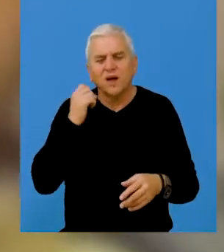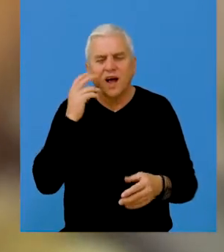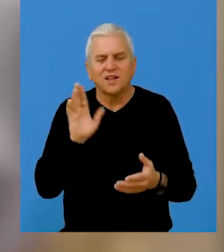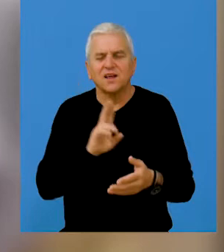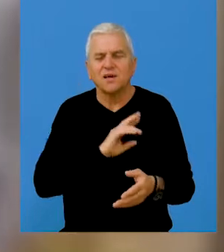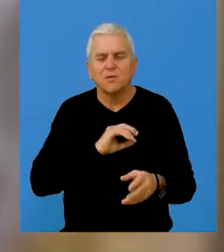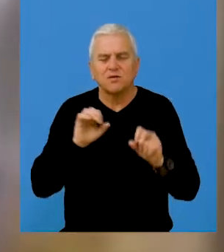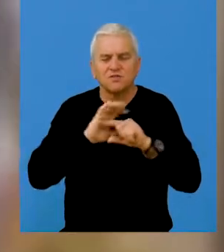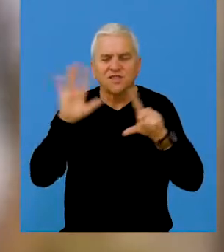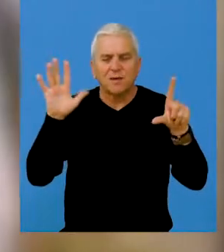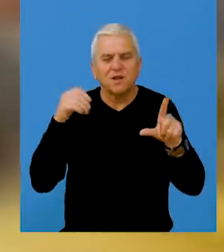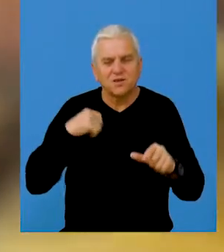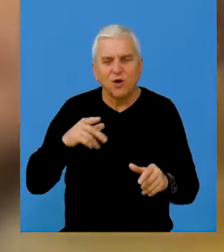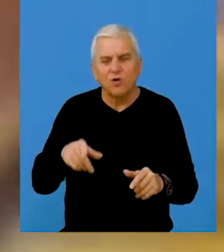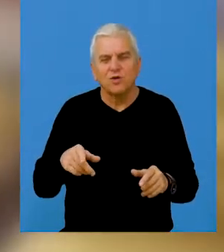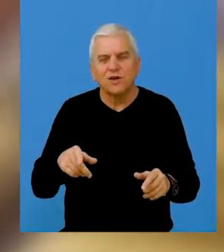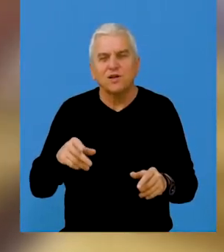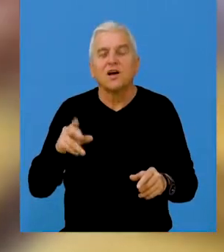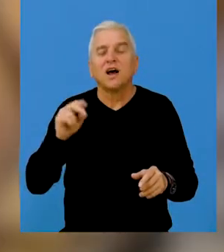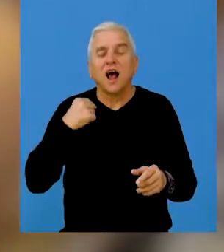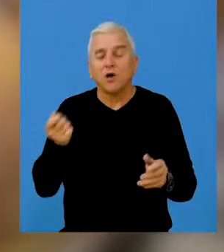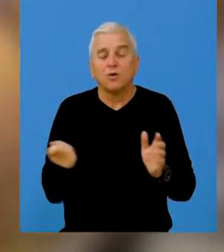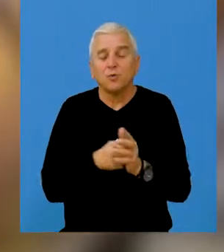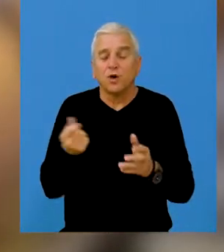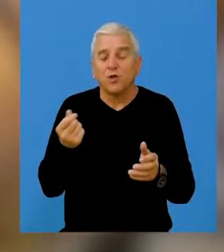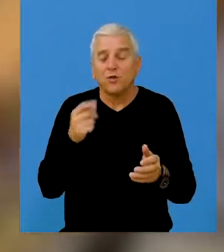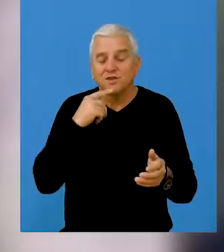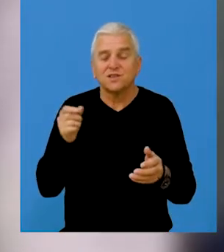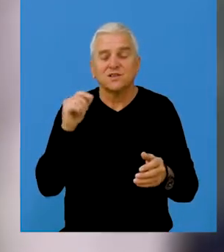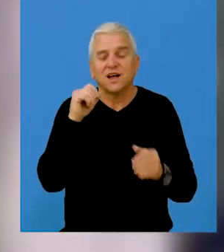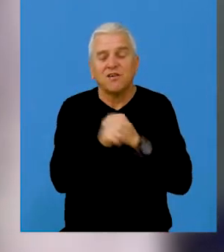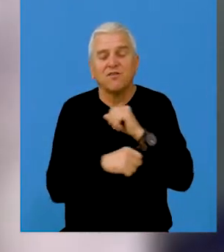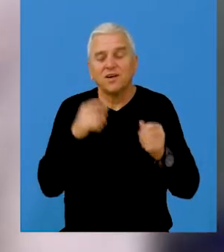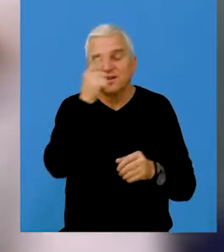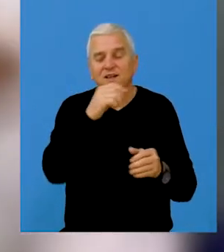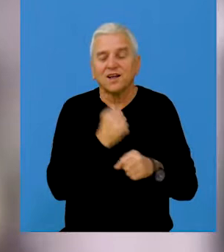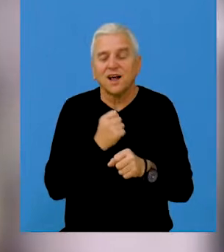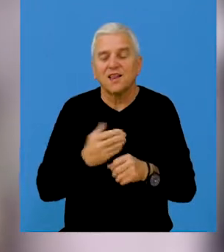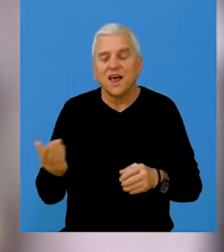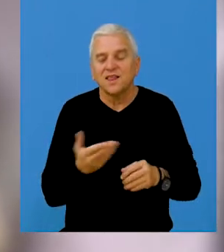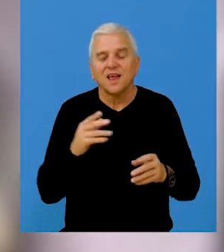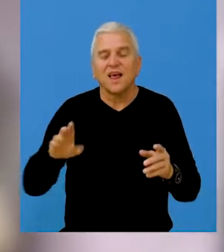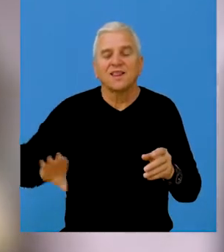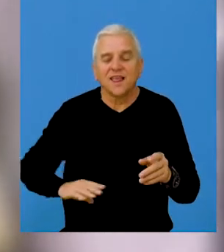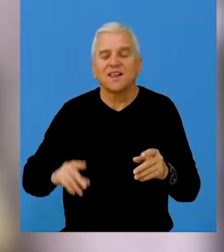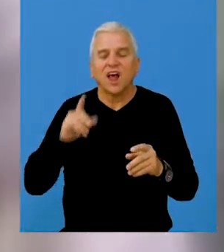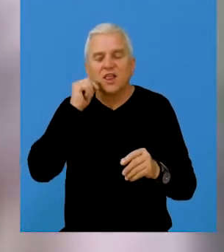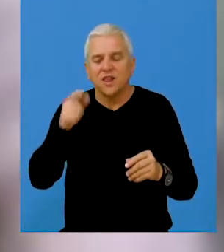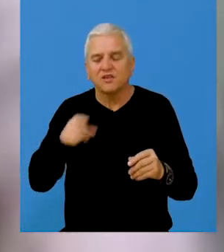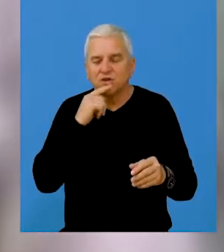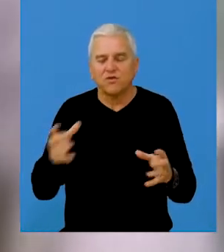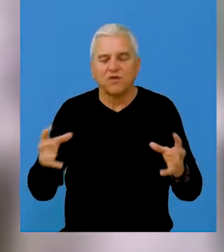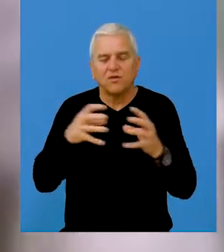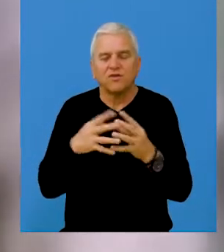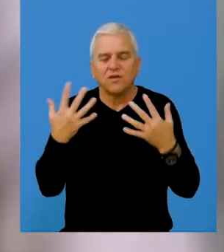gastronomiji razvila se kada je imao 17 godina. Kako bi sakupio novac za studije, radio je kod tetke i teče u restoranu,